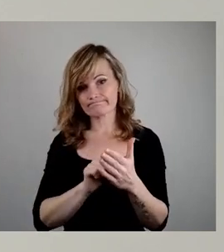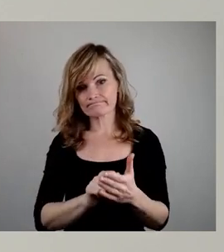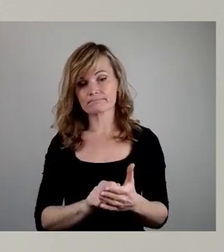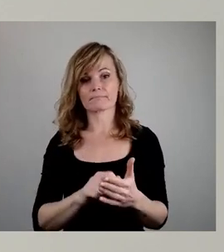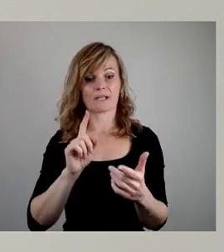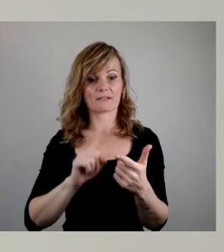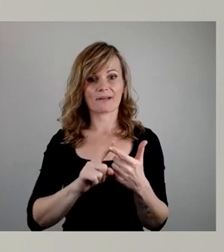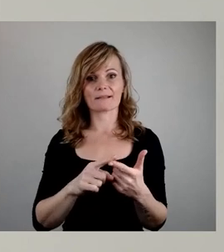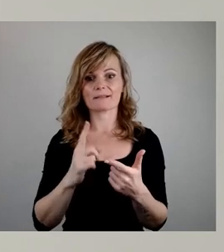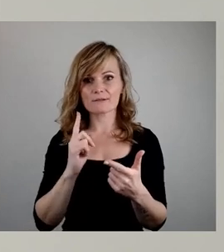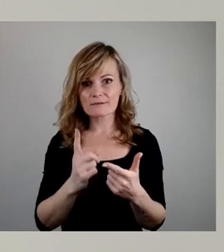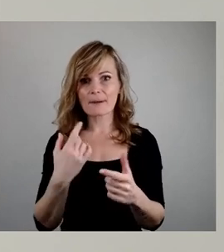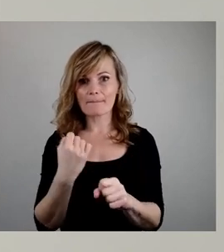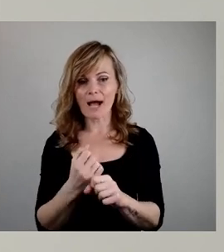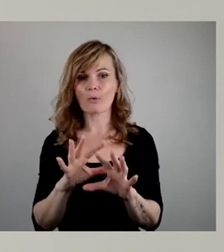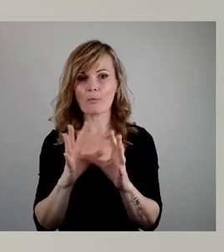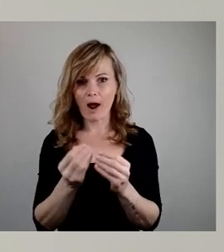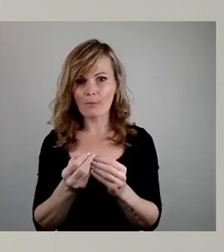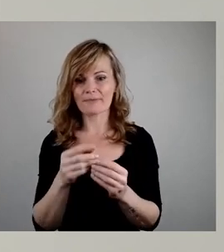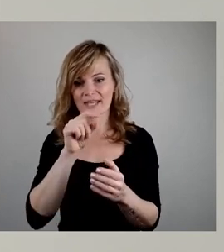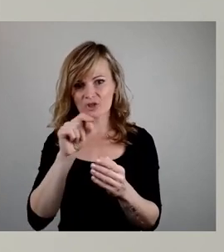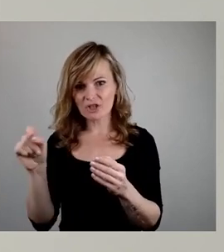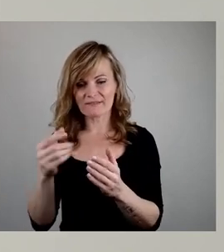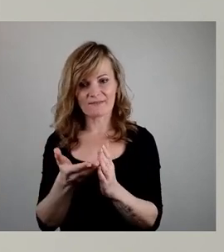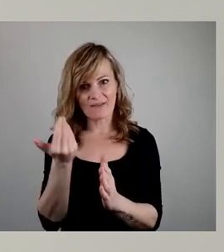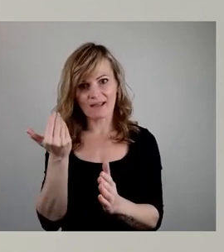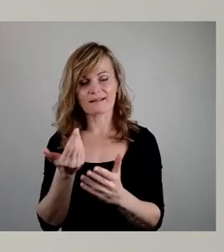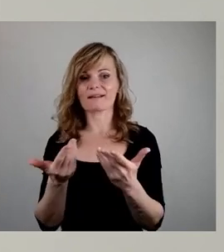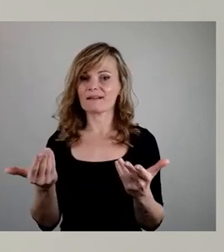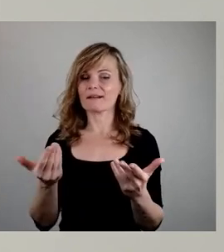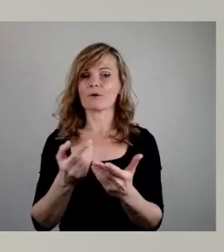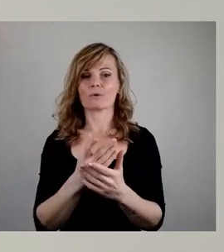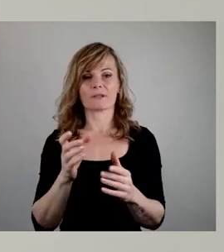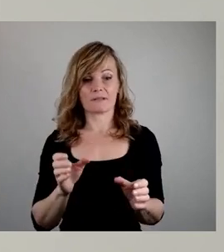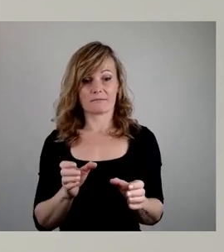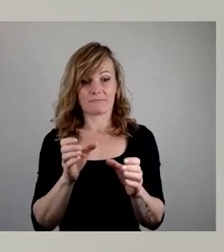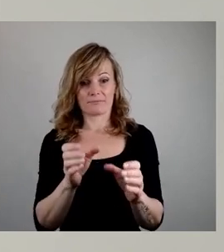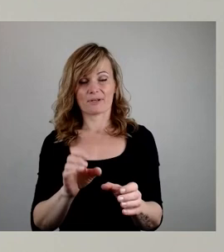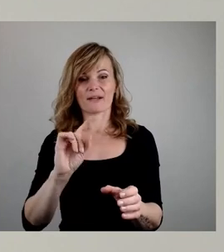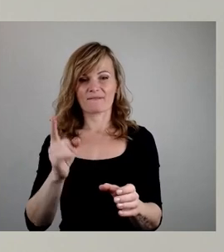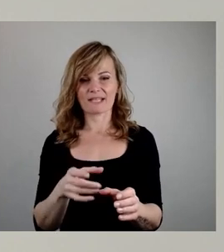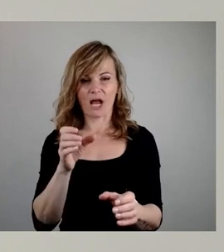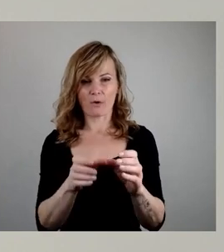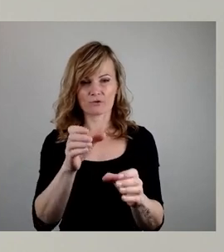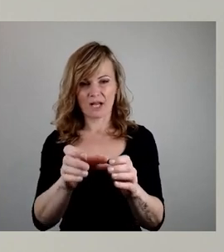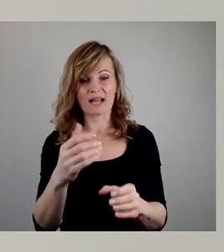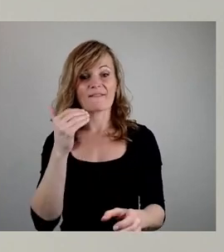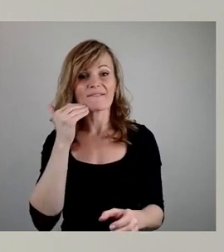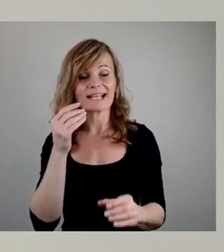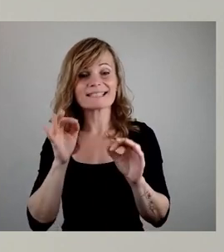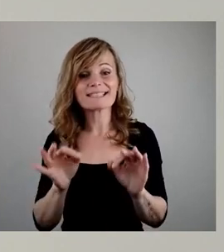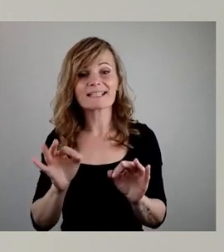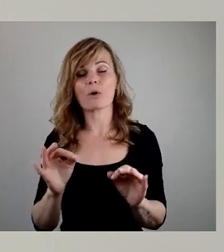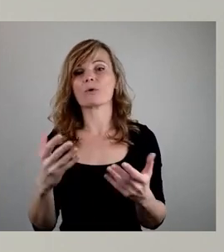und natürlich auch, wann genau die Stäle wieder aufgestellt wird. Das haben wir letzten Freitag